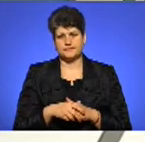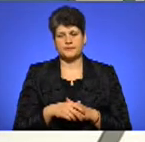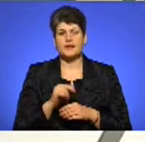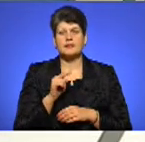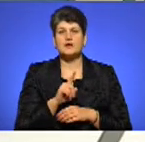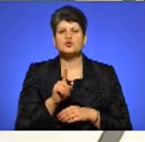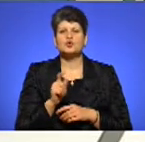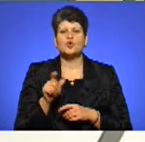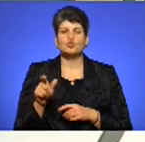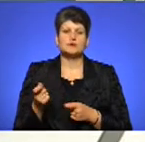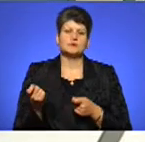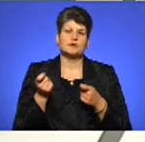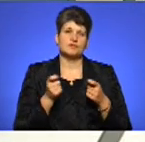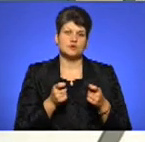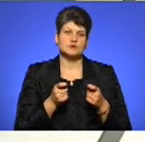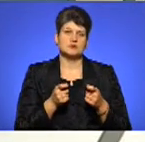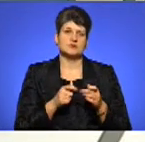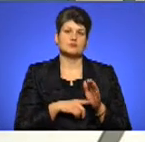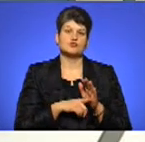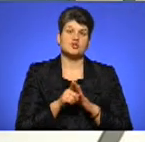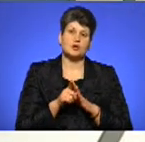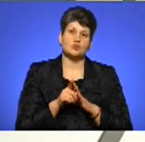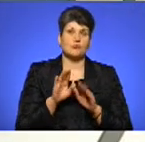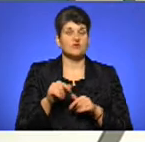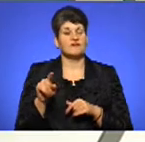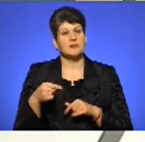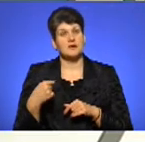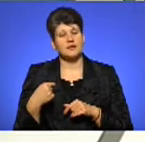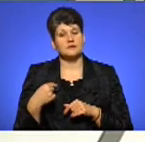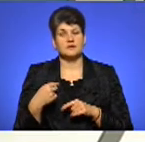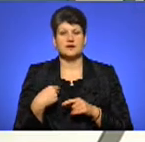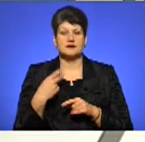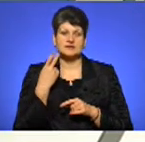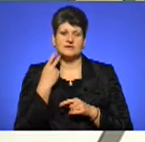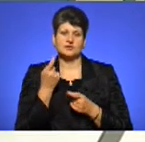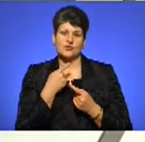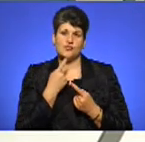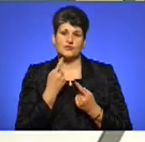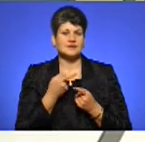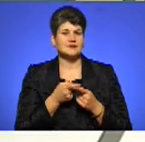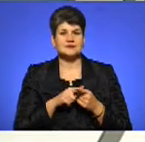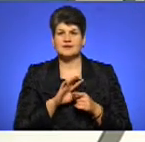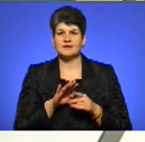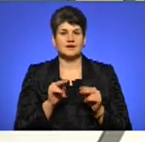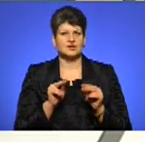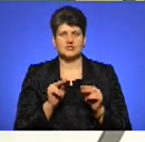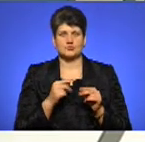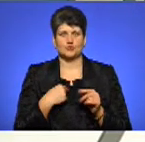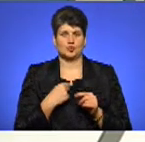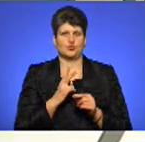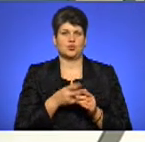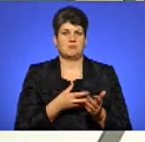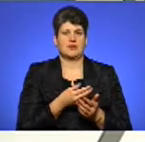ввезли спочатку, потім вимагають, я завжди кажу, що це чуть-чуть нечесно до мене, до того, хто сплатив,